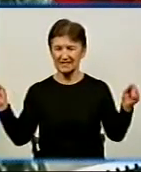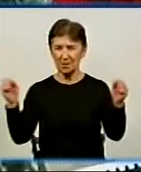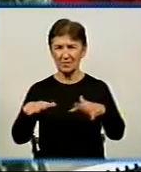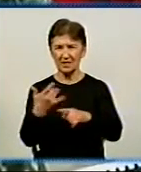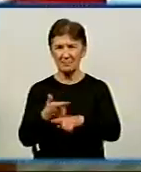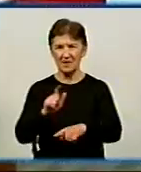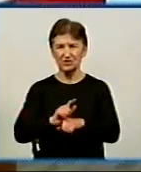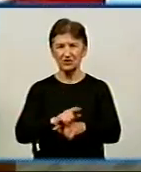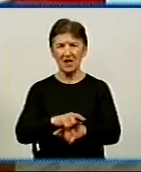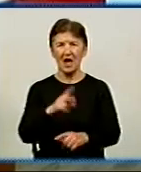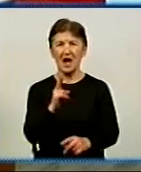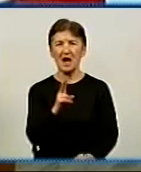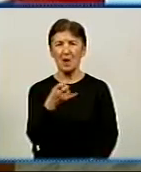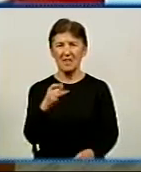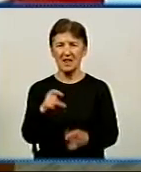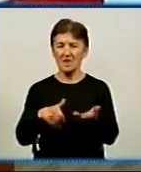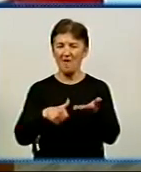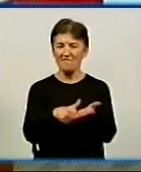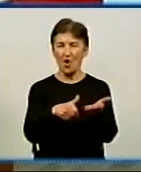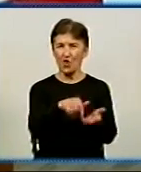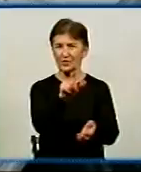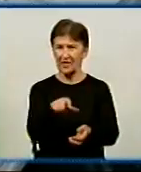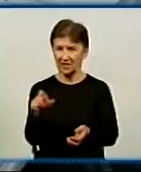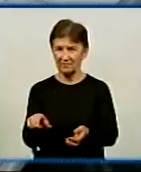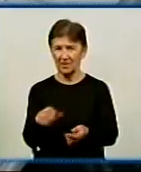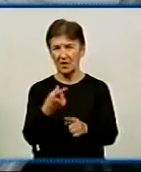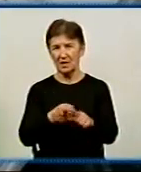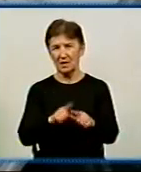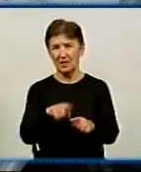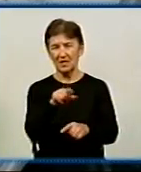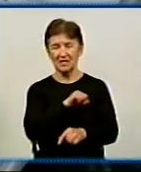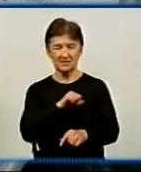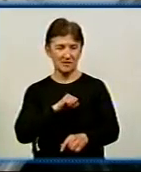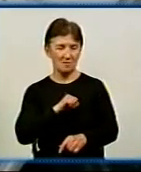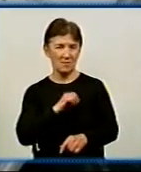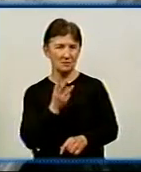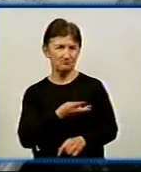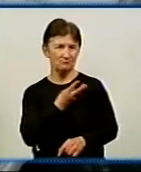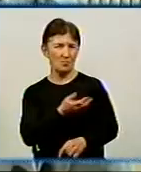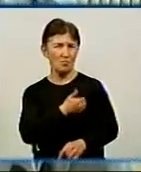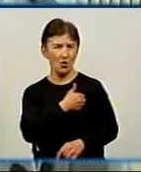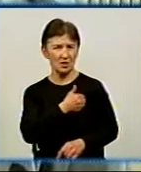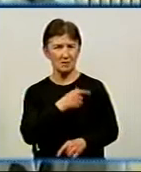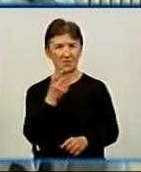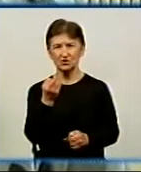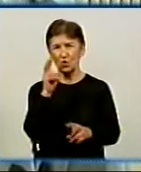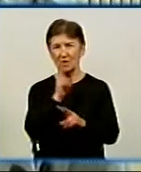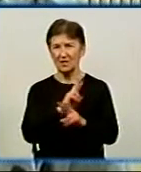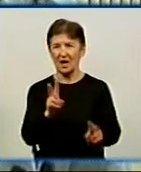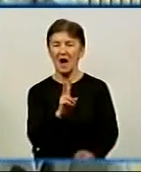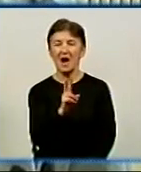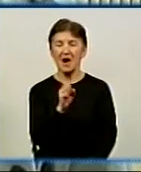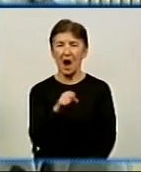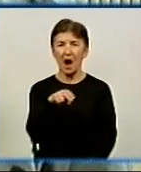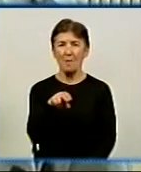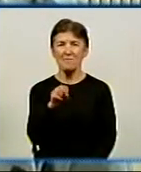більше 20 капеланів-волонтерів. Для багатьох людей слово та саме покликані капелан поки не дуже відоме. Само слово «капелан»